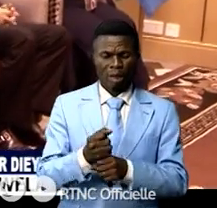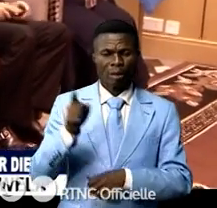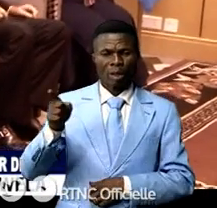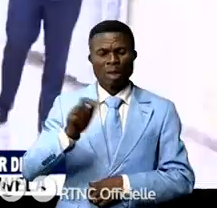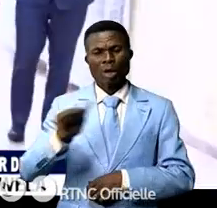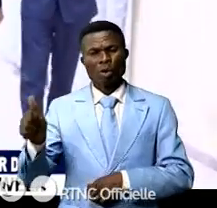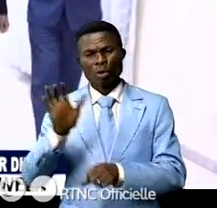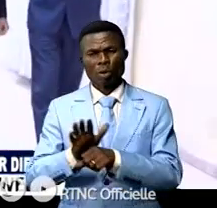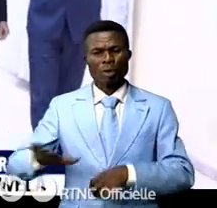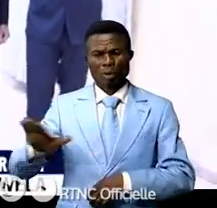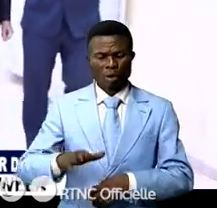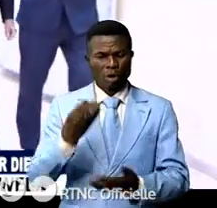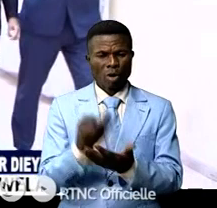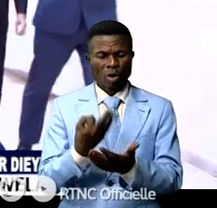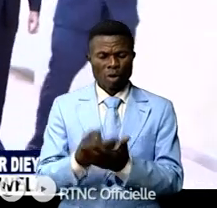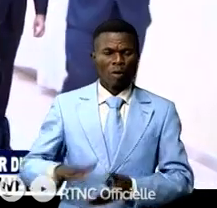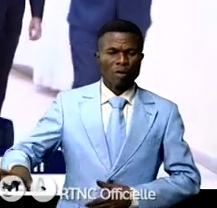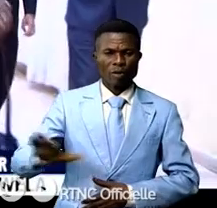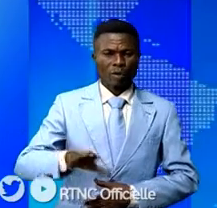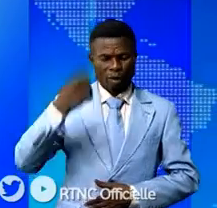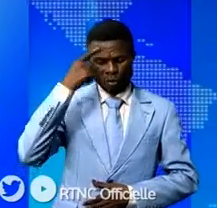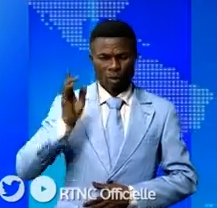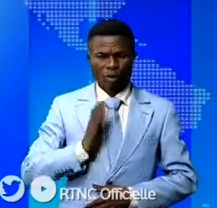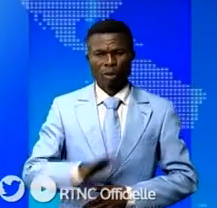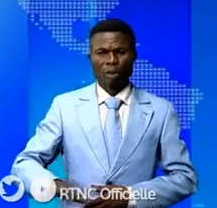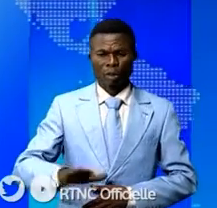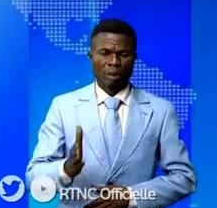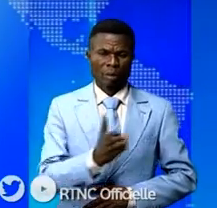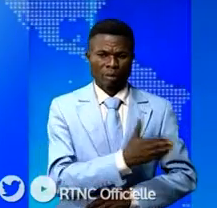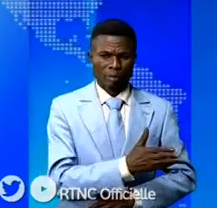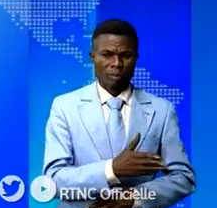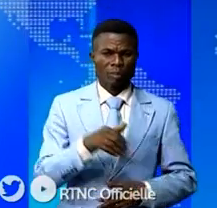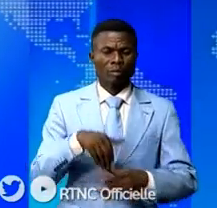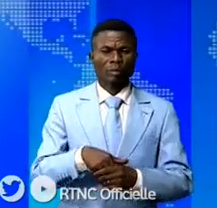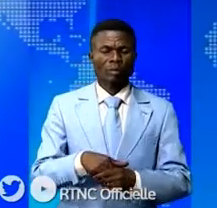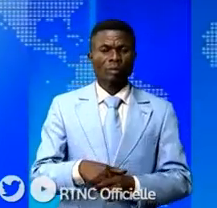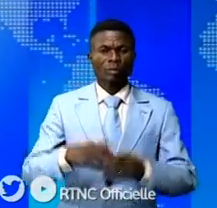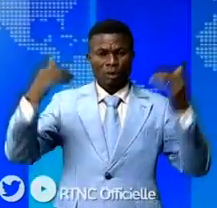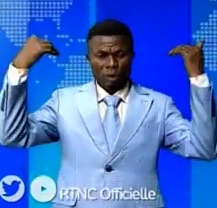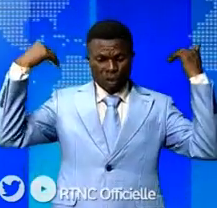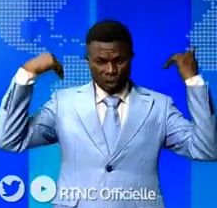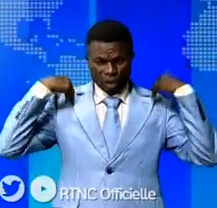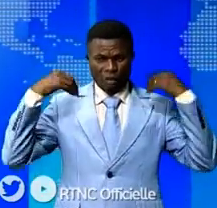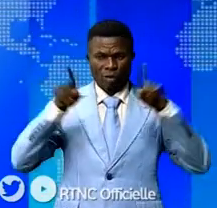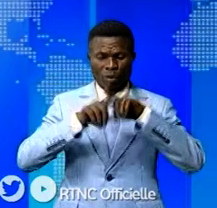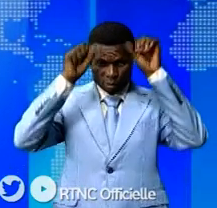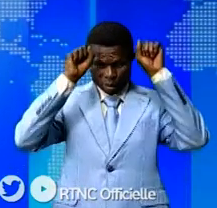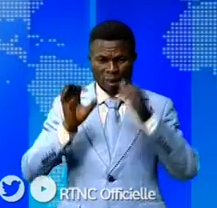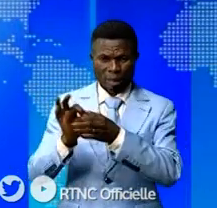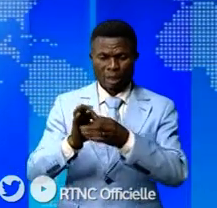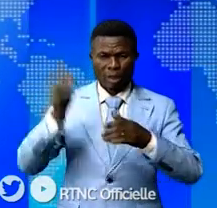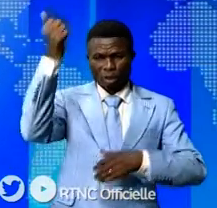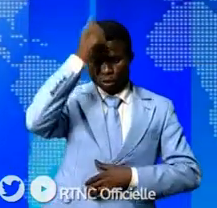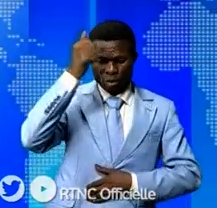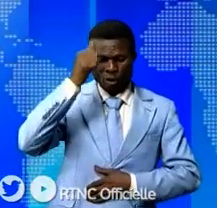et au Fonds des Nations Unies pour l'enfance. Et dans sa casquette de président de l'Union africaine, le président de la